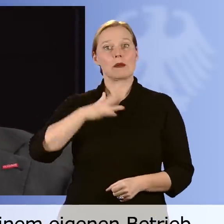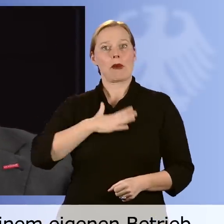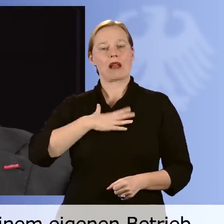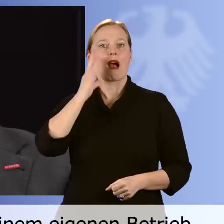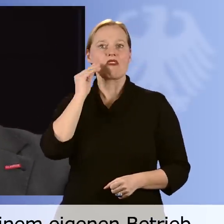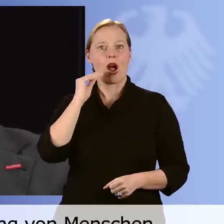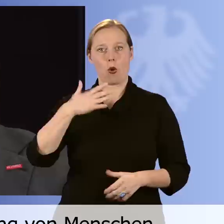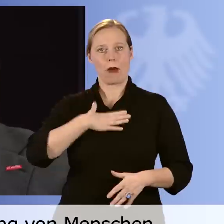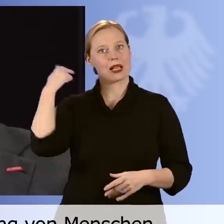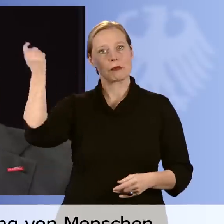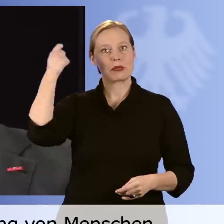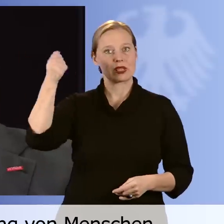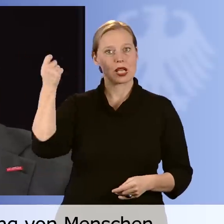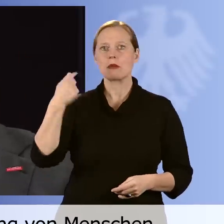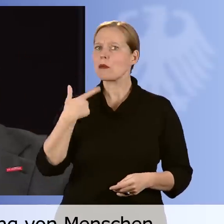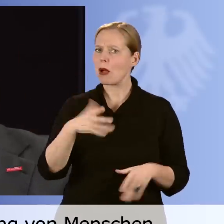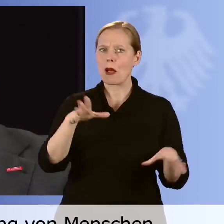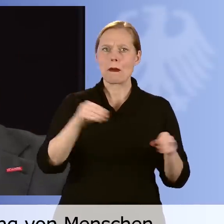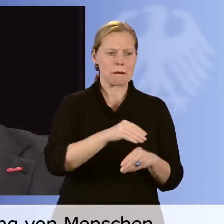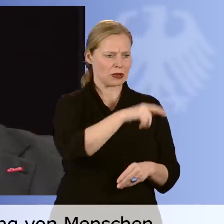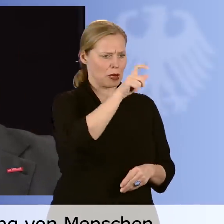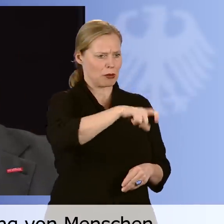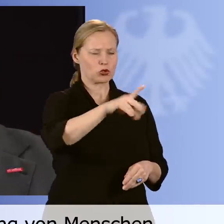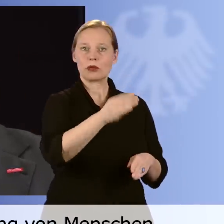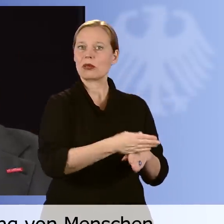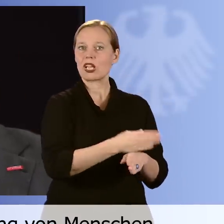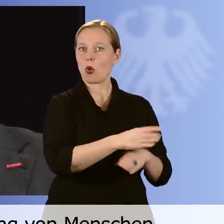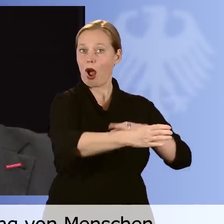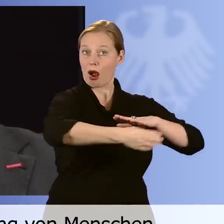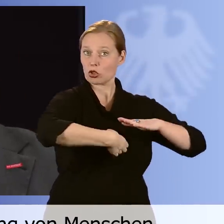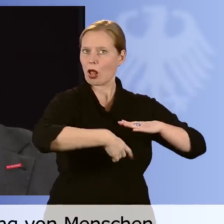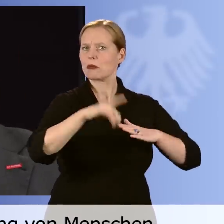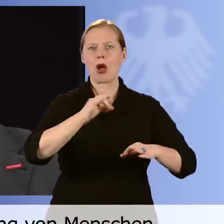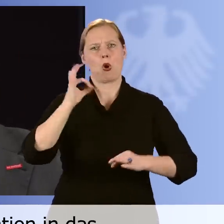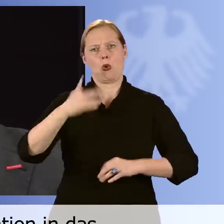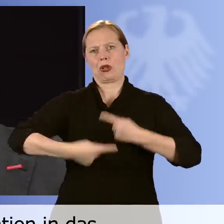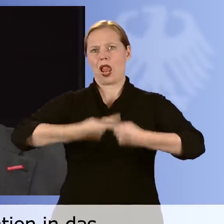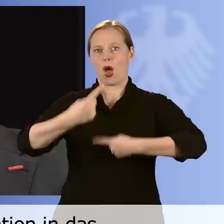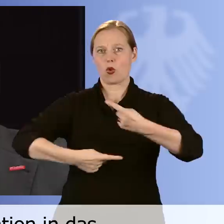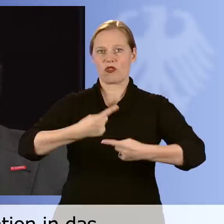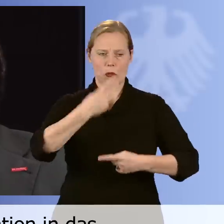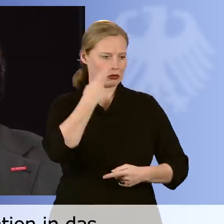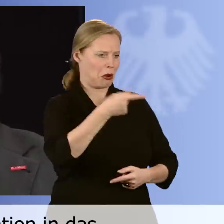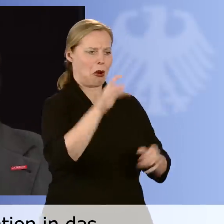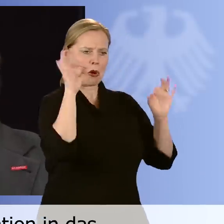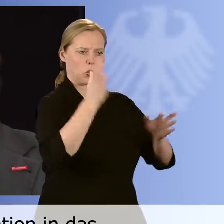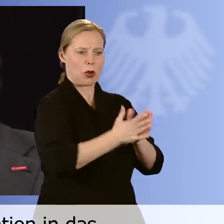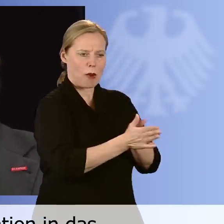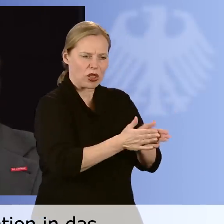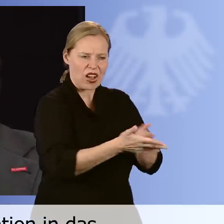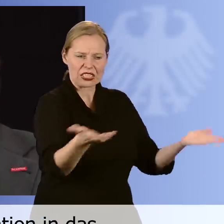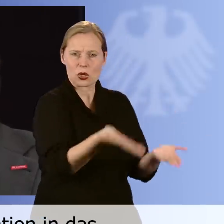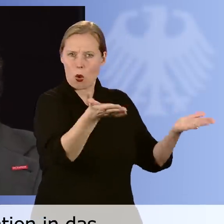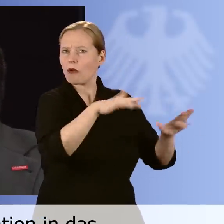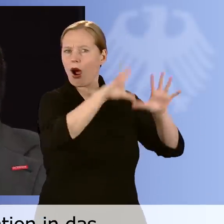also immer sehr gut gefahren bin mit der Beschäftigung von Behinderten, weil sie sehr viel Motivation in den Betrieb